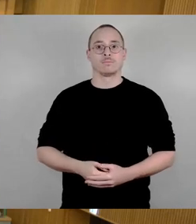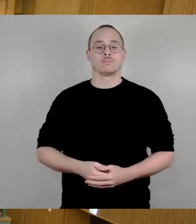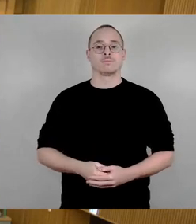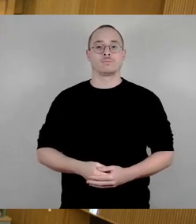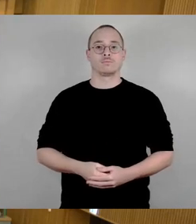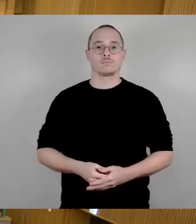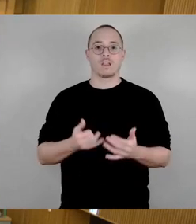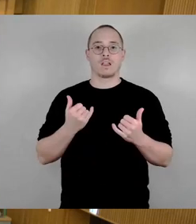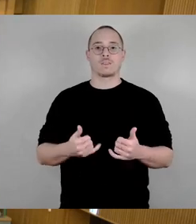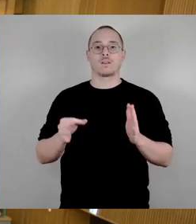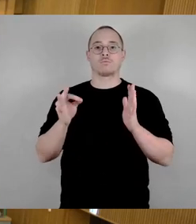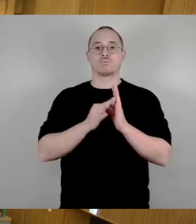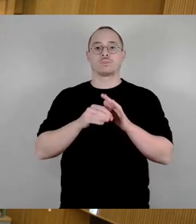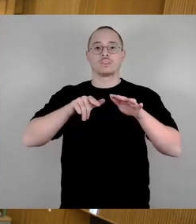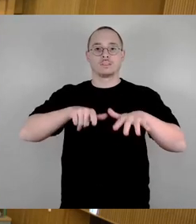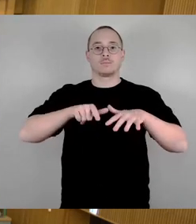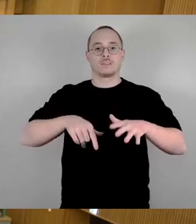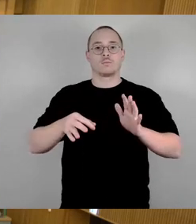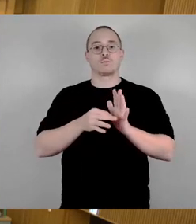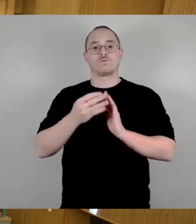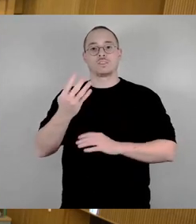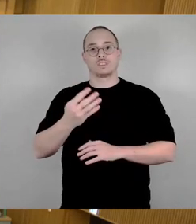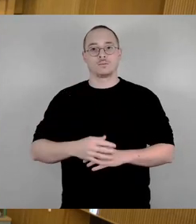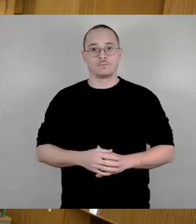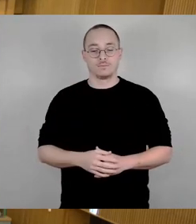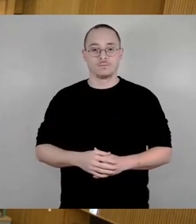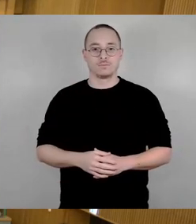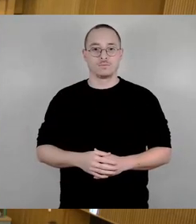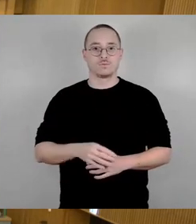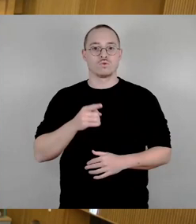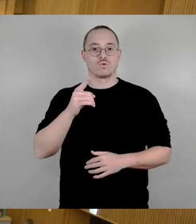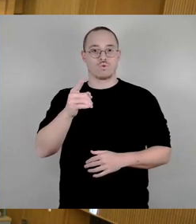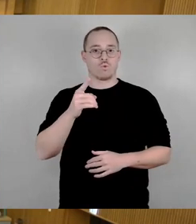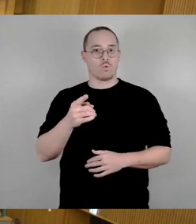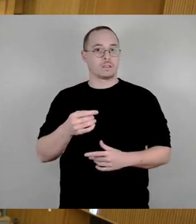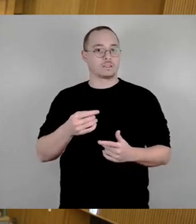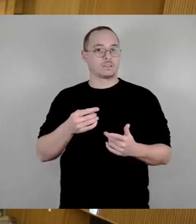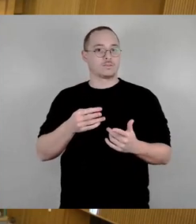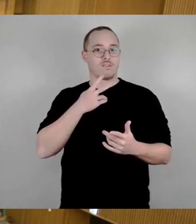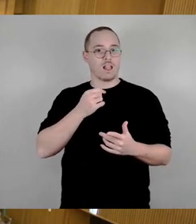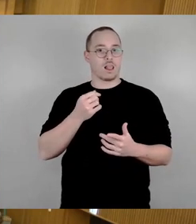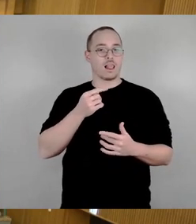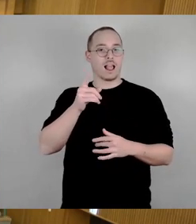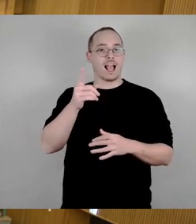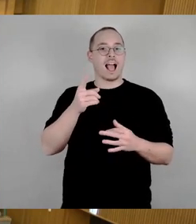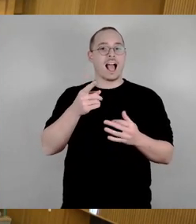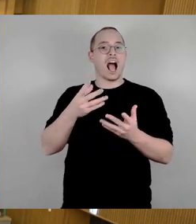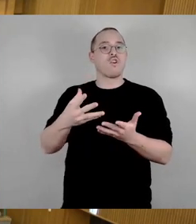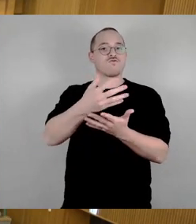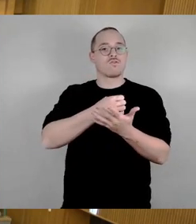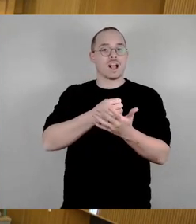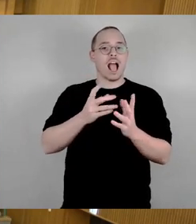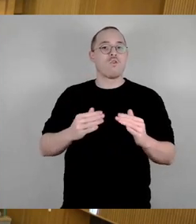Punkt 17.4 Gewährleistung der Aufkommensneutralität der Grundsteuergesamteinnahmen in Umsetzung der Grundsteuerreform.